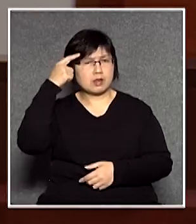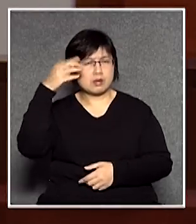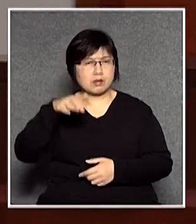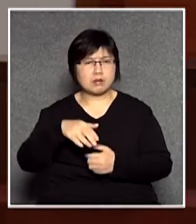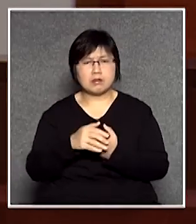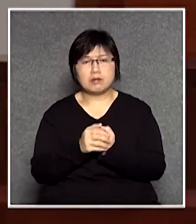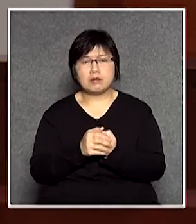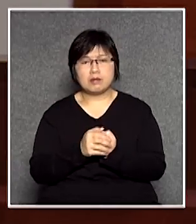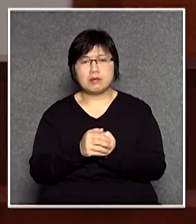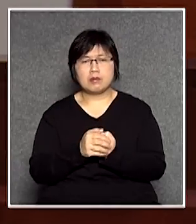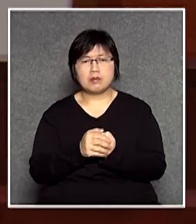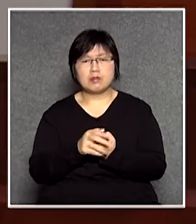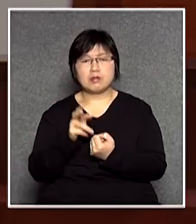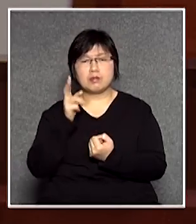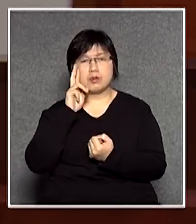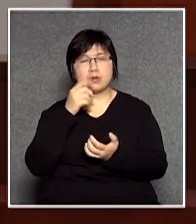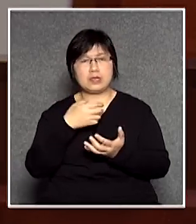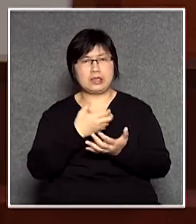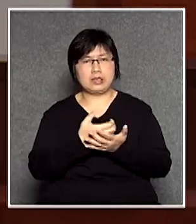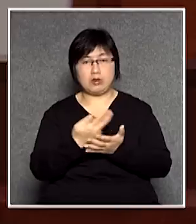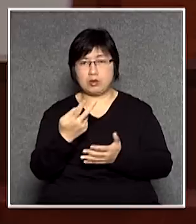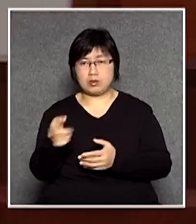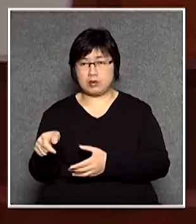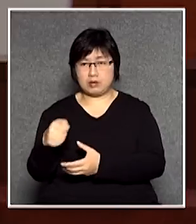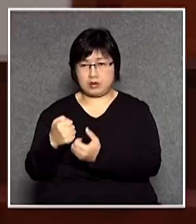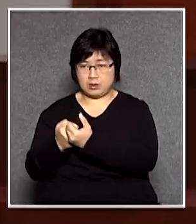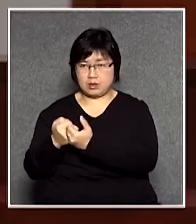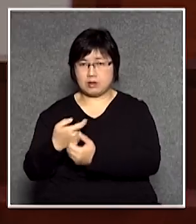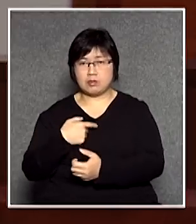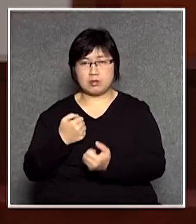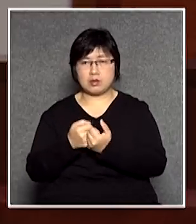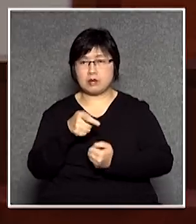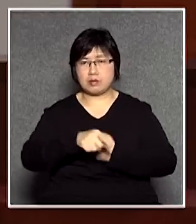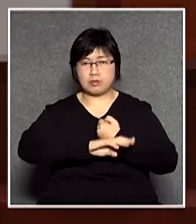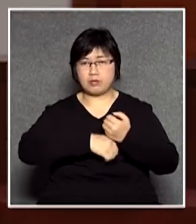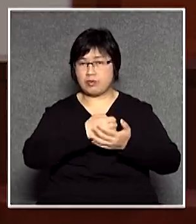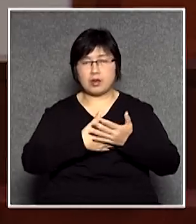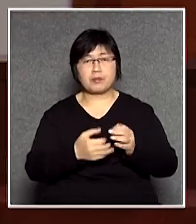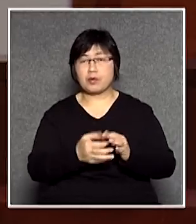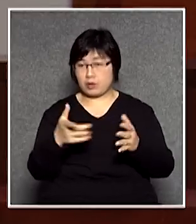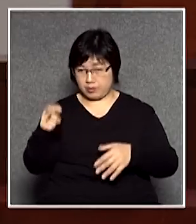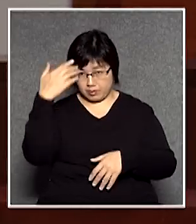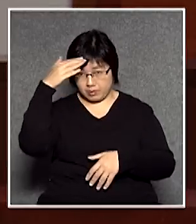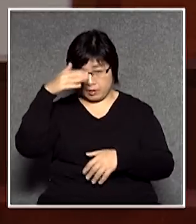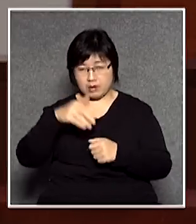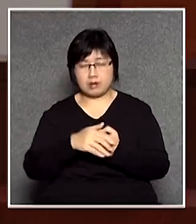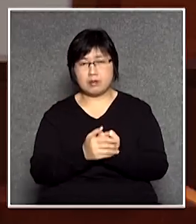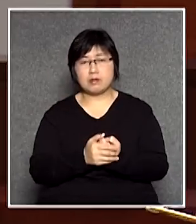這個同那譬如我這兩個字加了下去你支持跟你支持這條條例沒有關係你明白嗎是不是